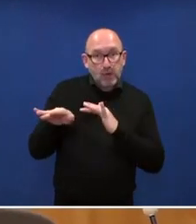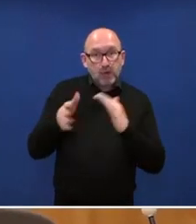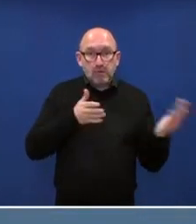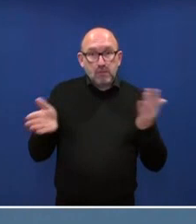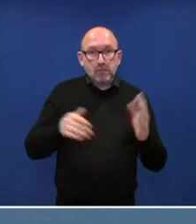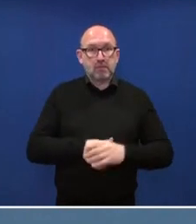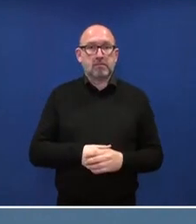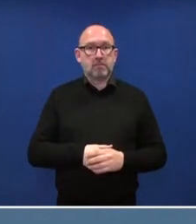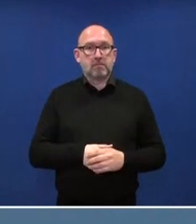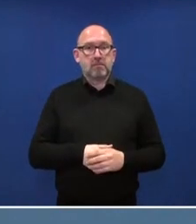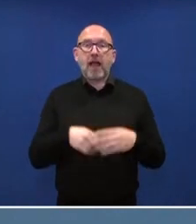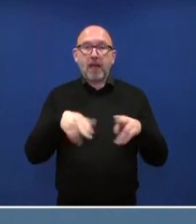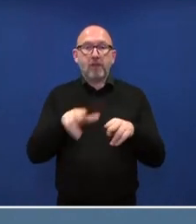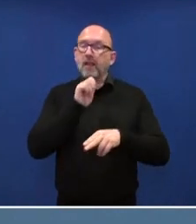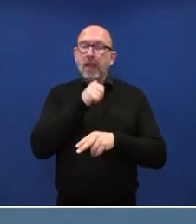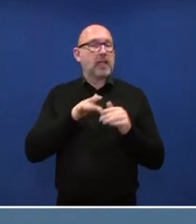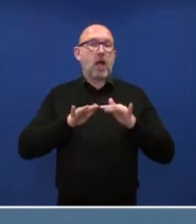Unserer Ansicht nach keine Auswirkungen.